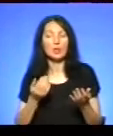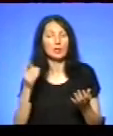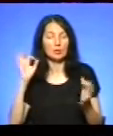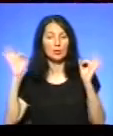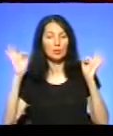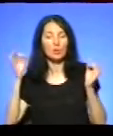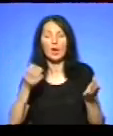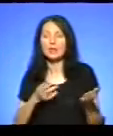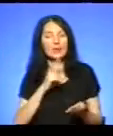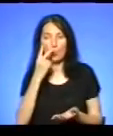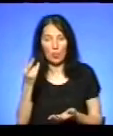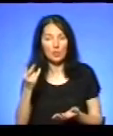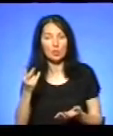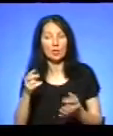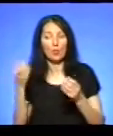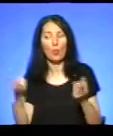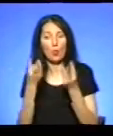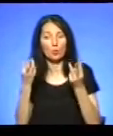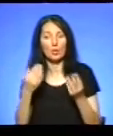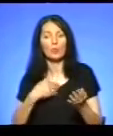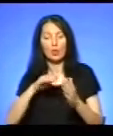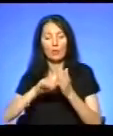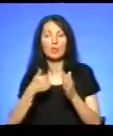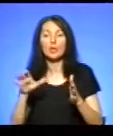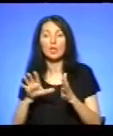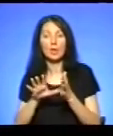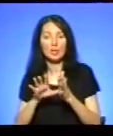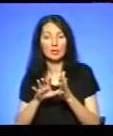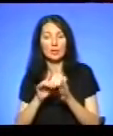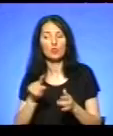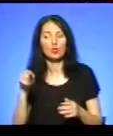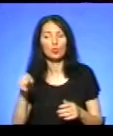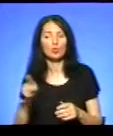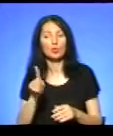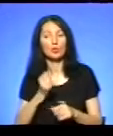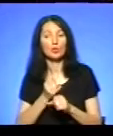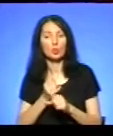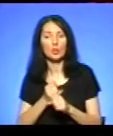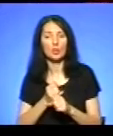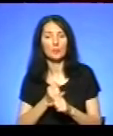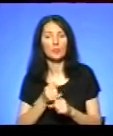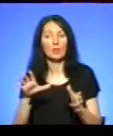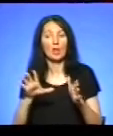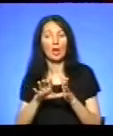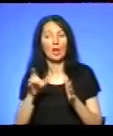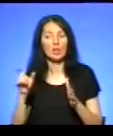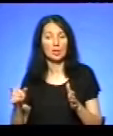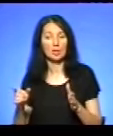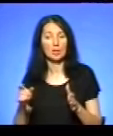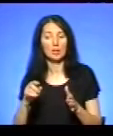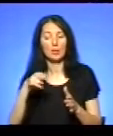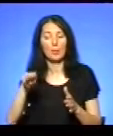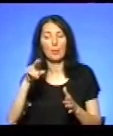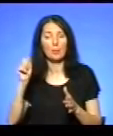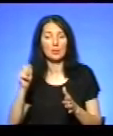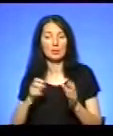були по хатах. Ми визивали електриків, щоб тут вони щось зробили. З підстанцією не